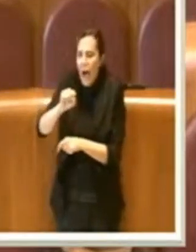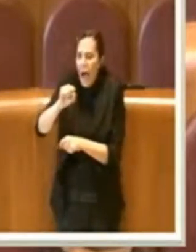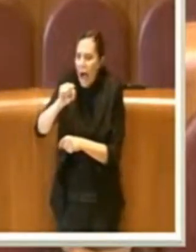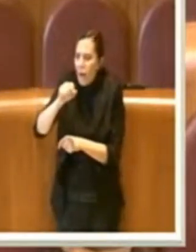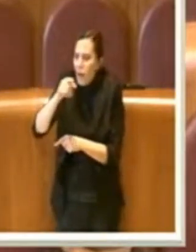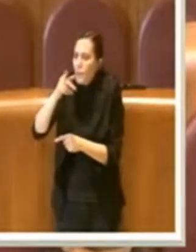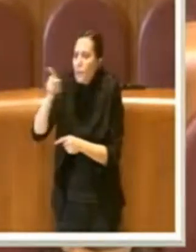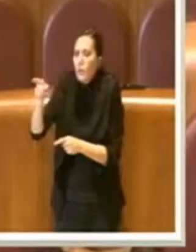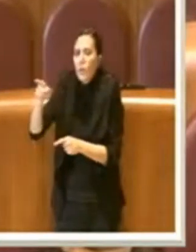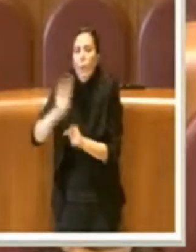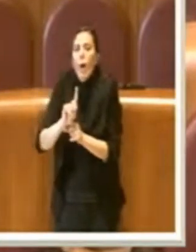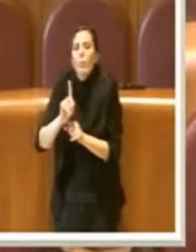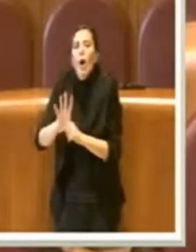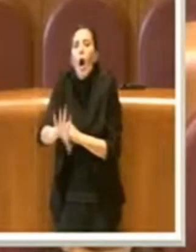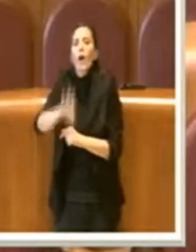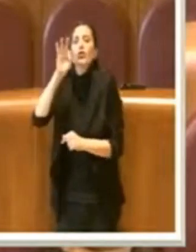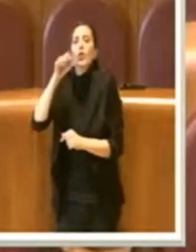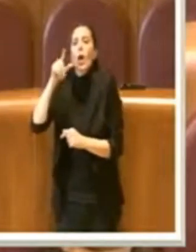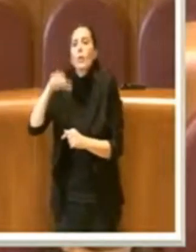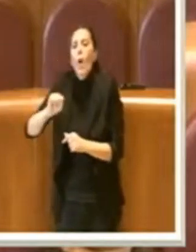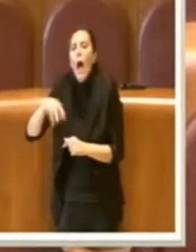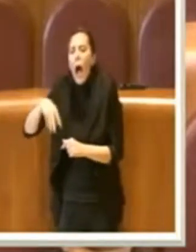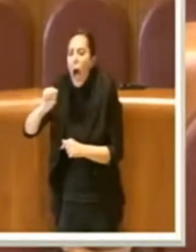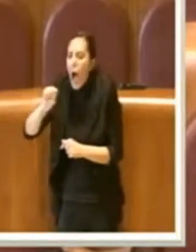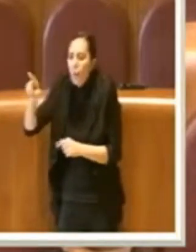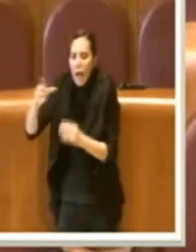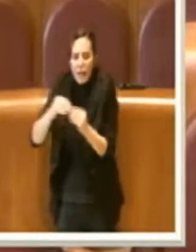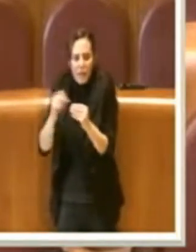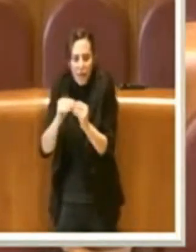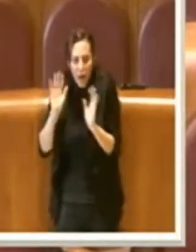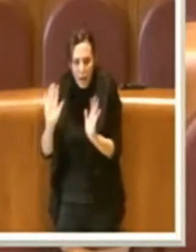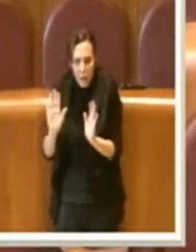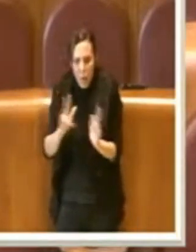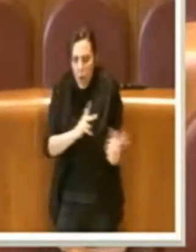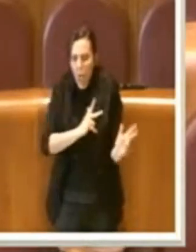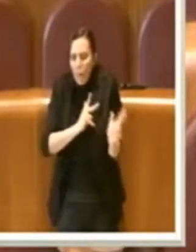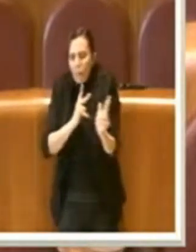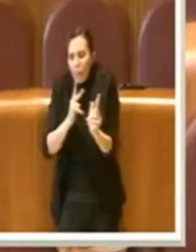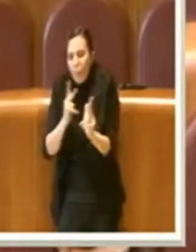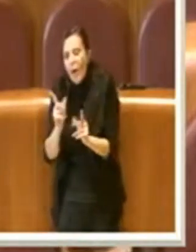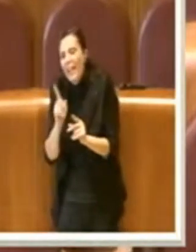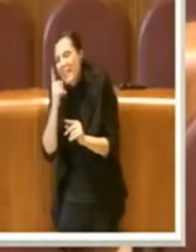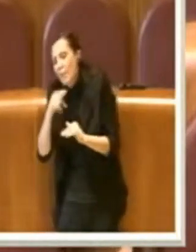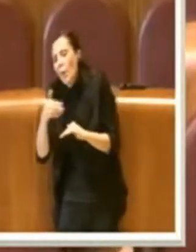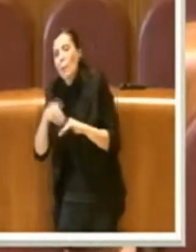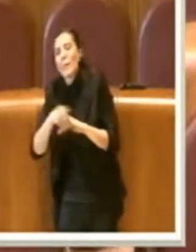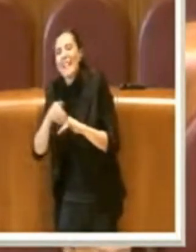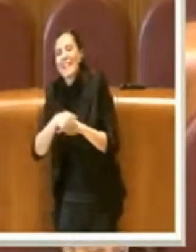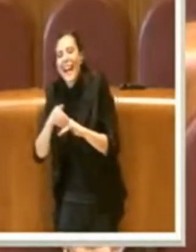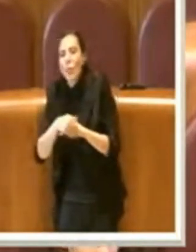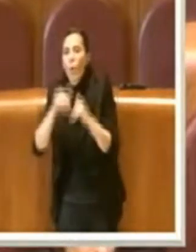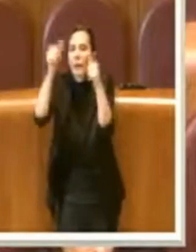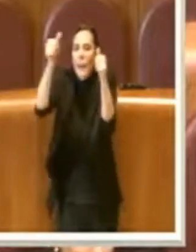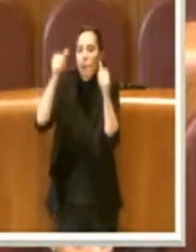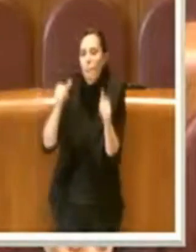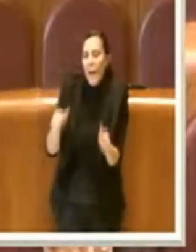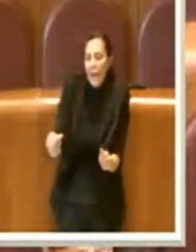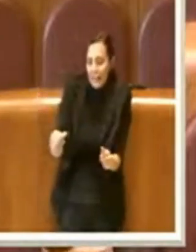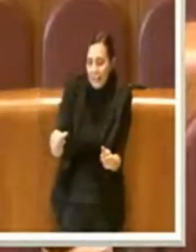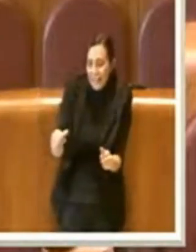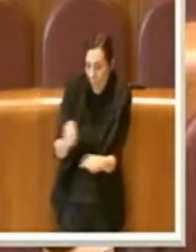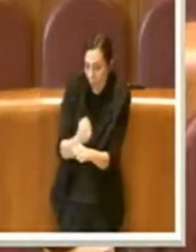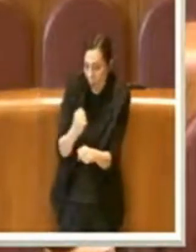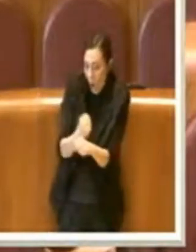nessuno ha detto di farlo, o i prestatori d'opera sui bandi. Quindi questa è l